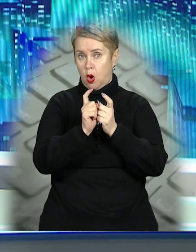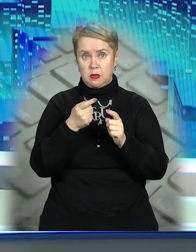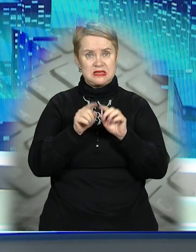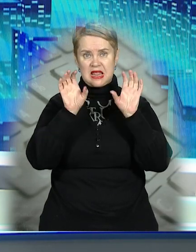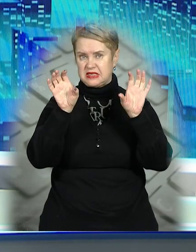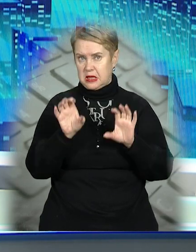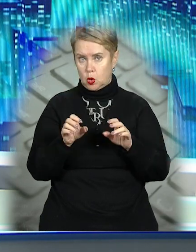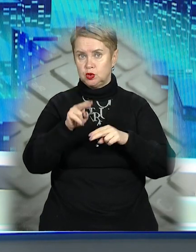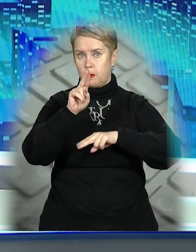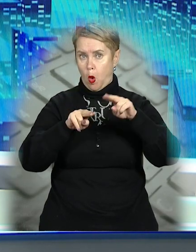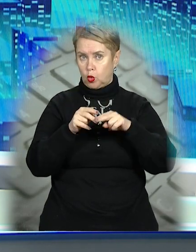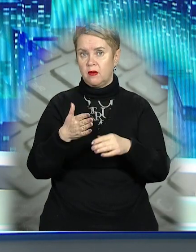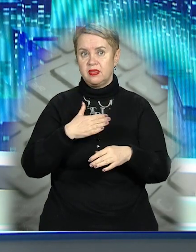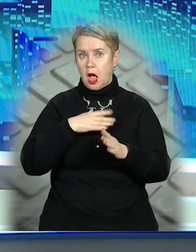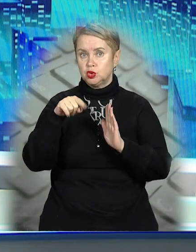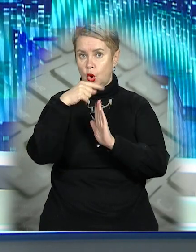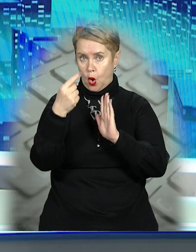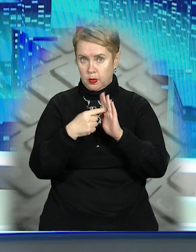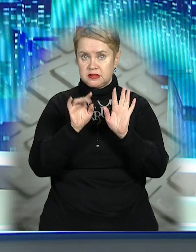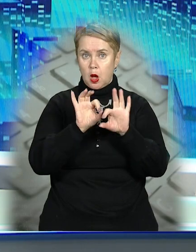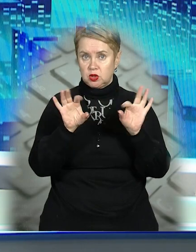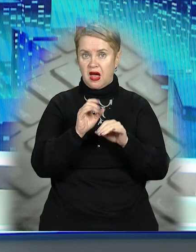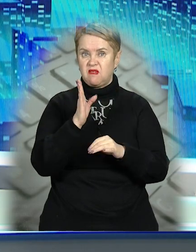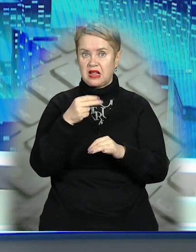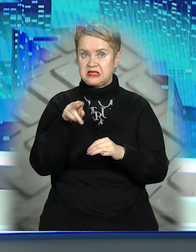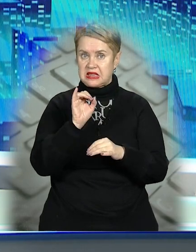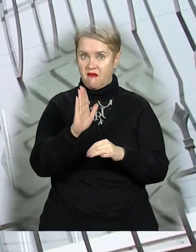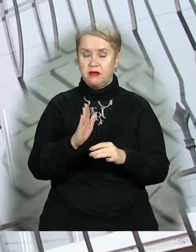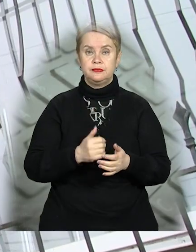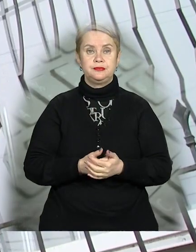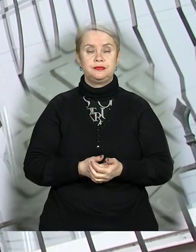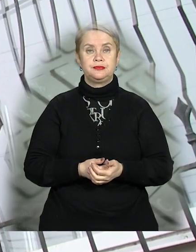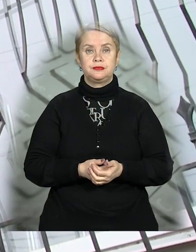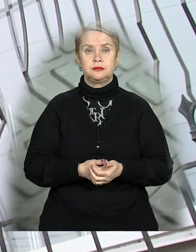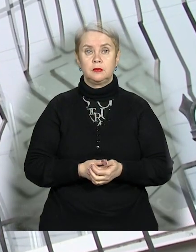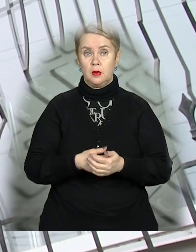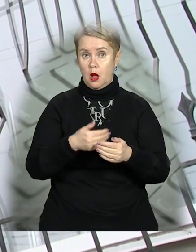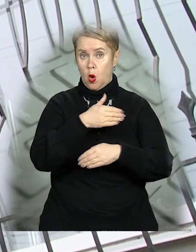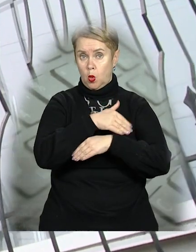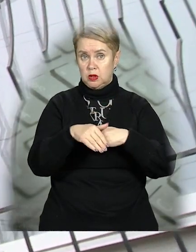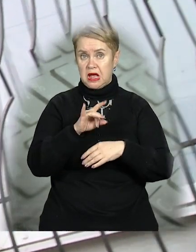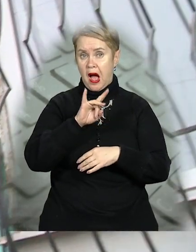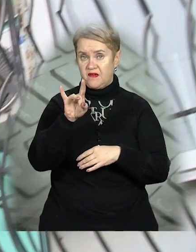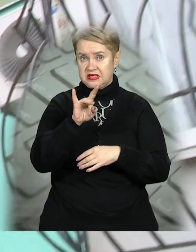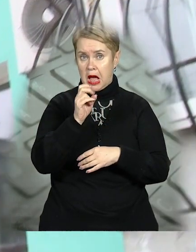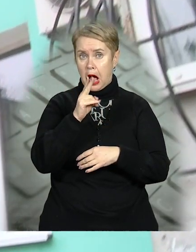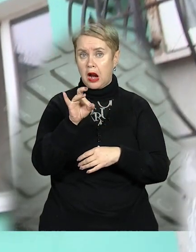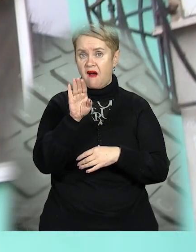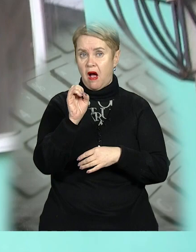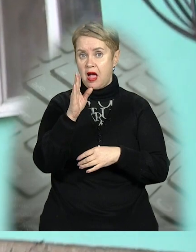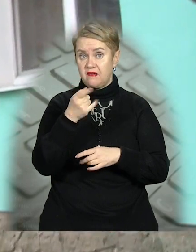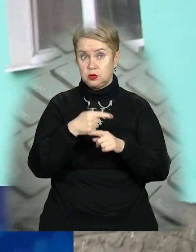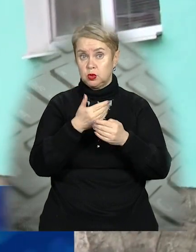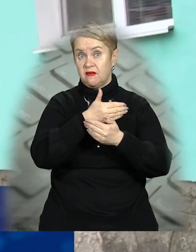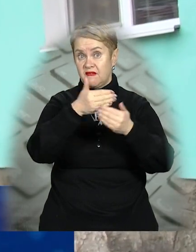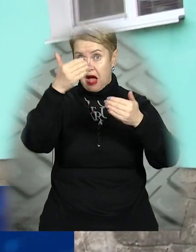із незаконними спорудами в нашому місці, розкаже Владислав Авдієнко. Перетин вулиць Авіаційної та Караваєва. Тут просто